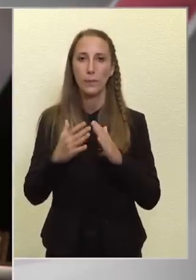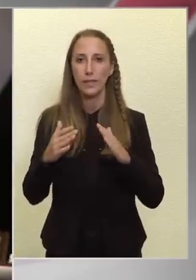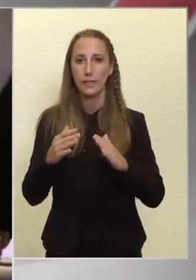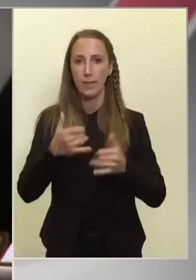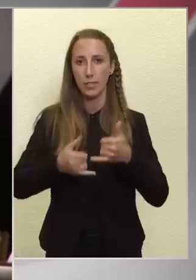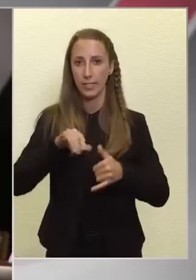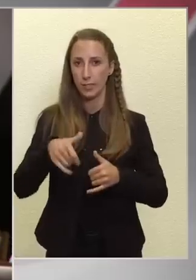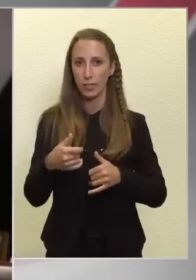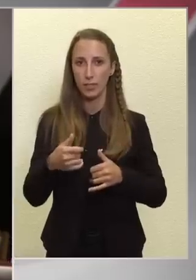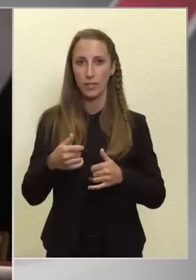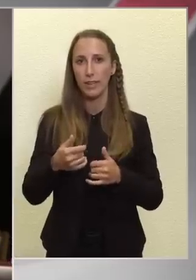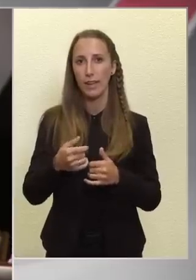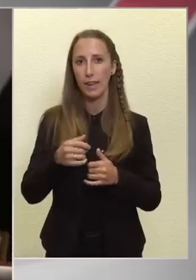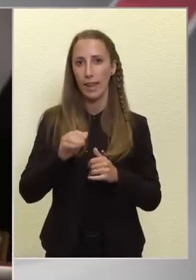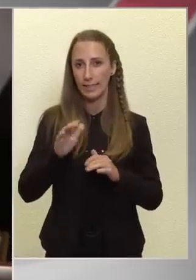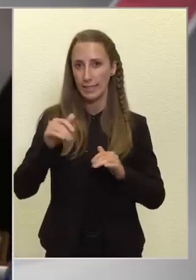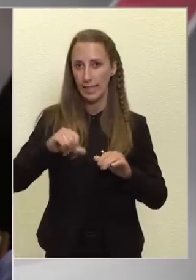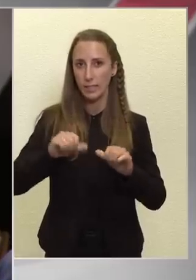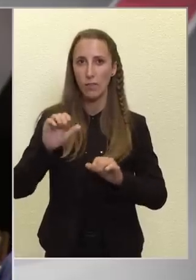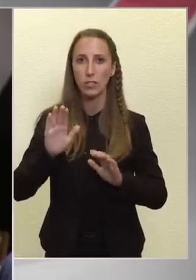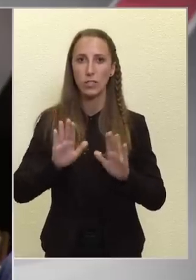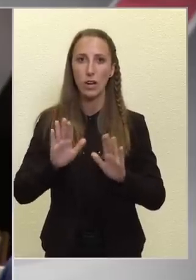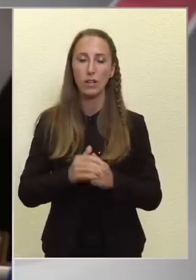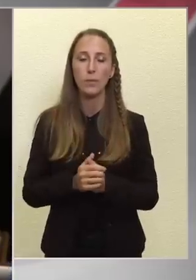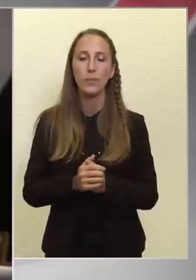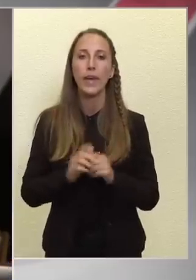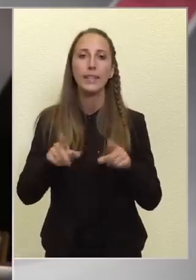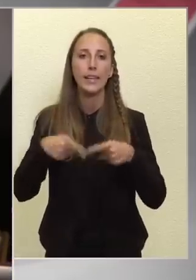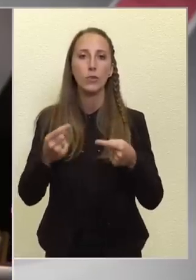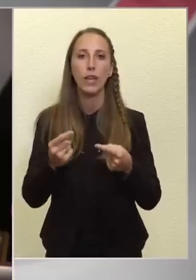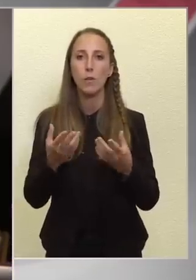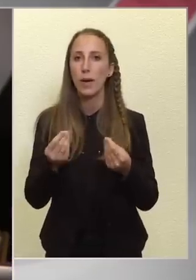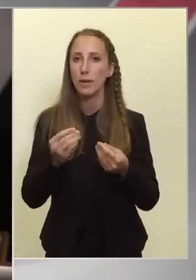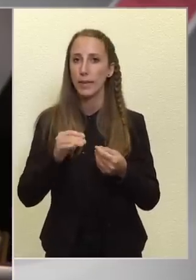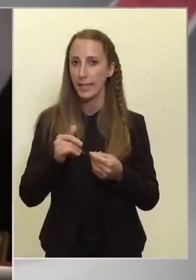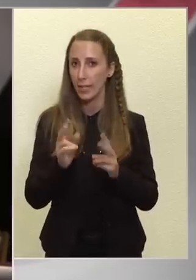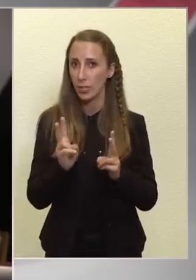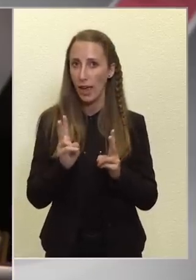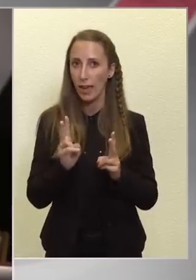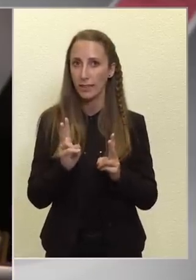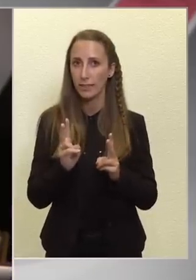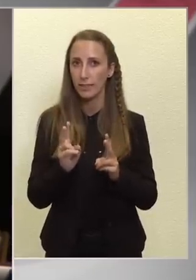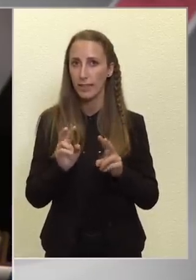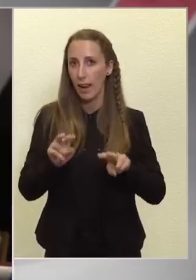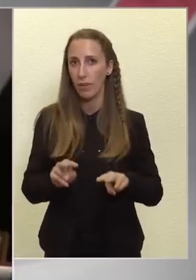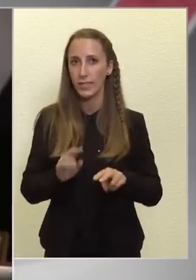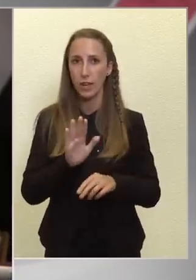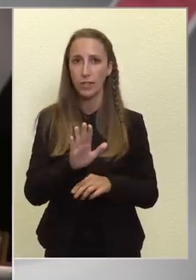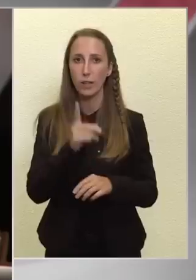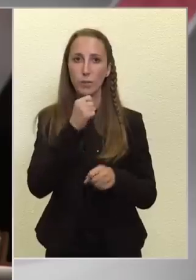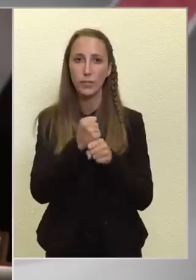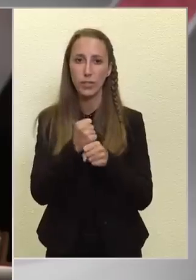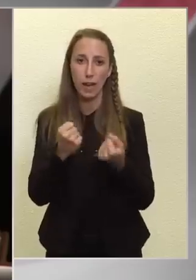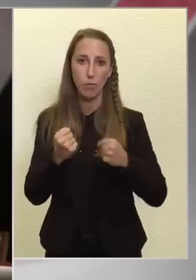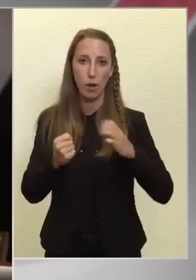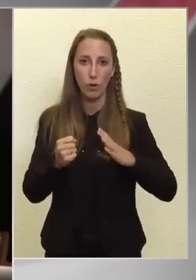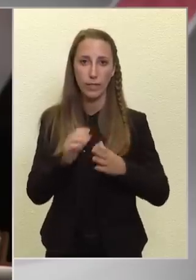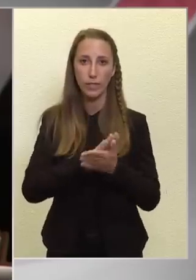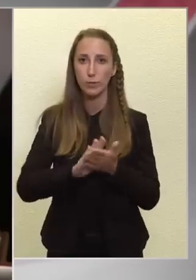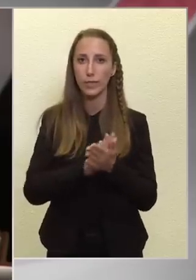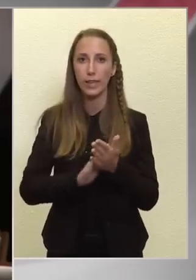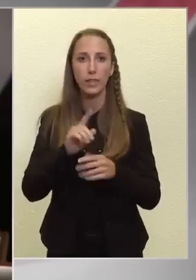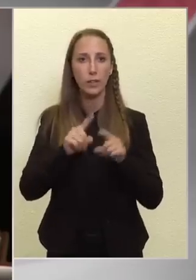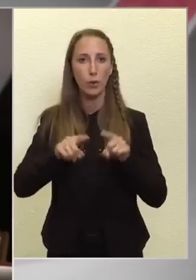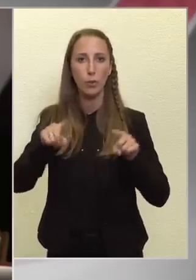leszavaztak. Ezek után bárminnyire is lehet relevanciája annak, hogy mit csinál a baloldal, és milyen